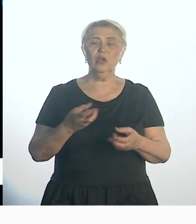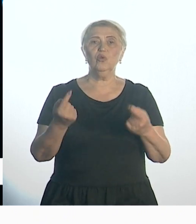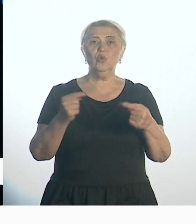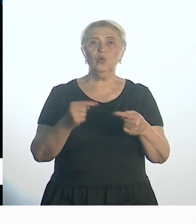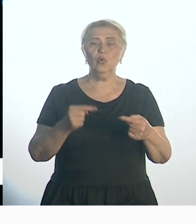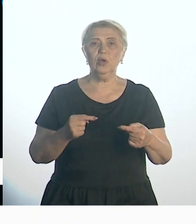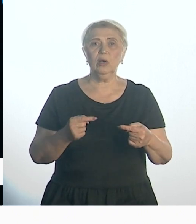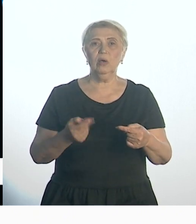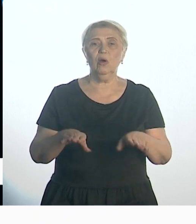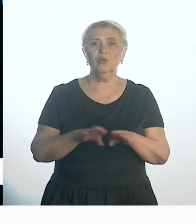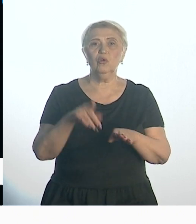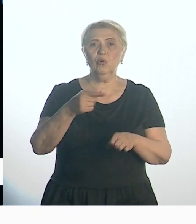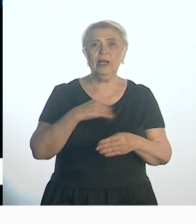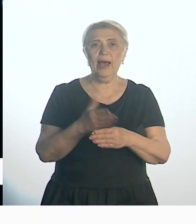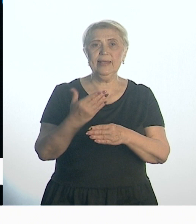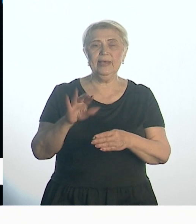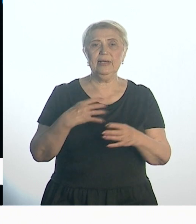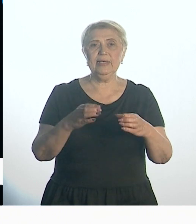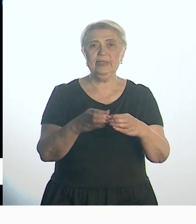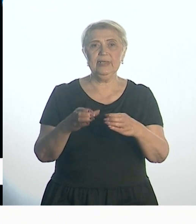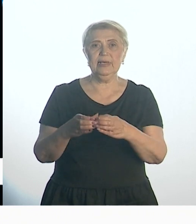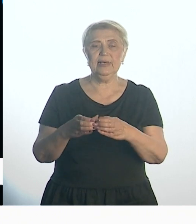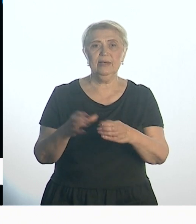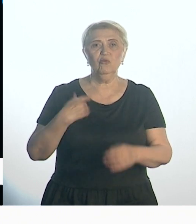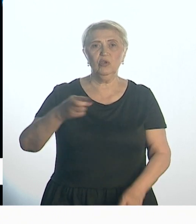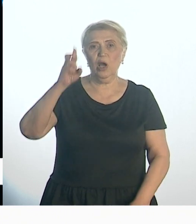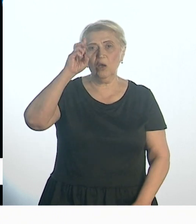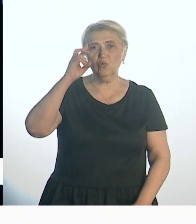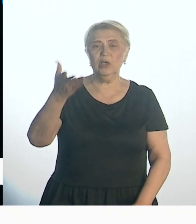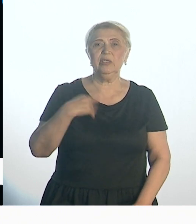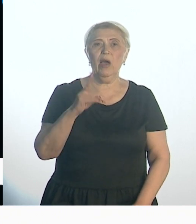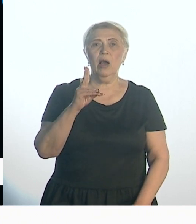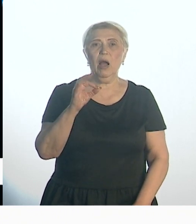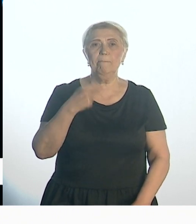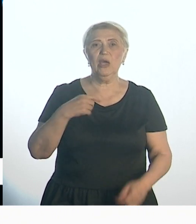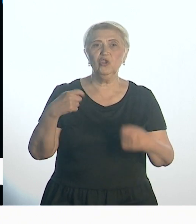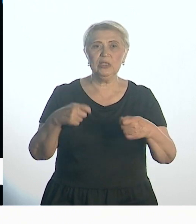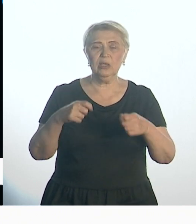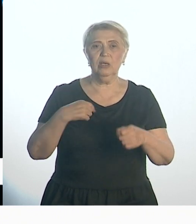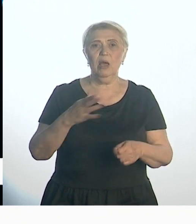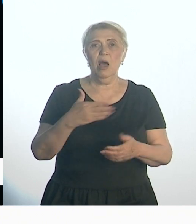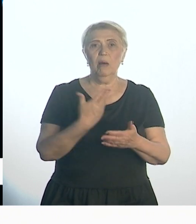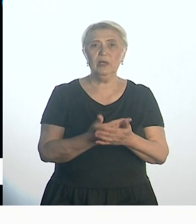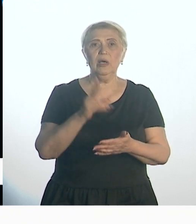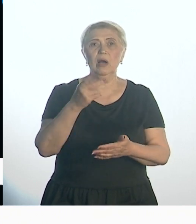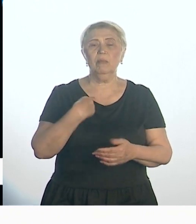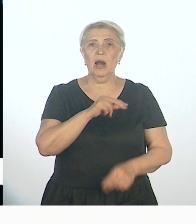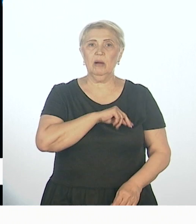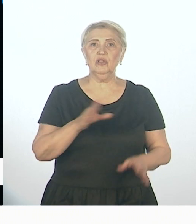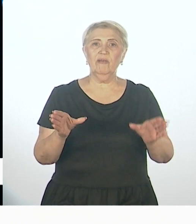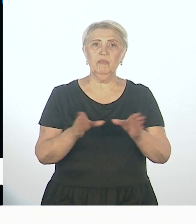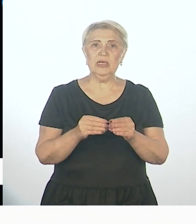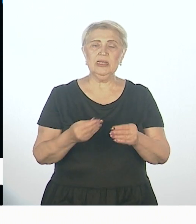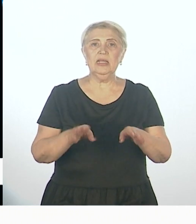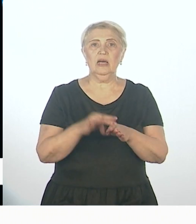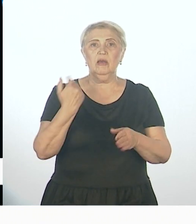отдельно секторы, не коммерческий, государственный, а показать, как мы в том числе работаем вместе. И это